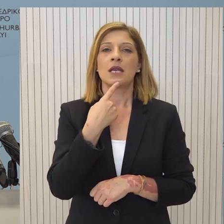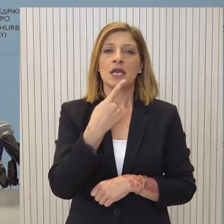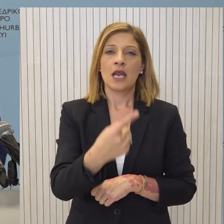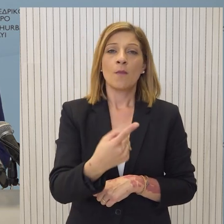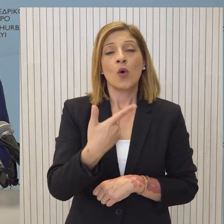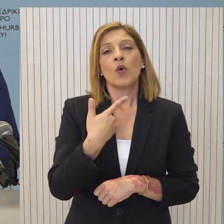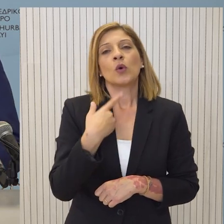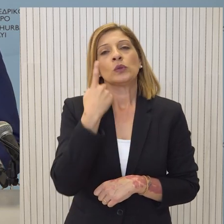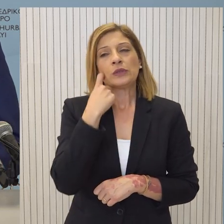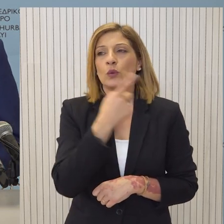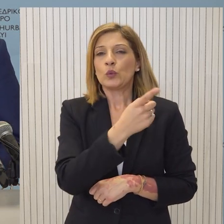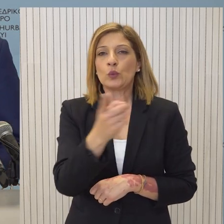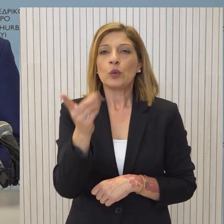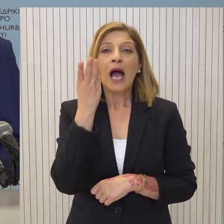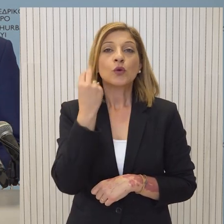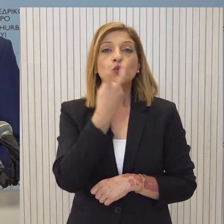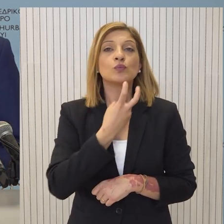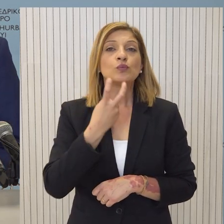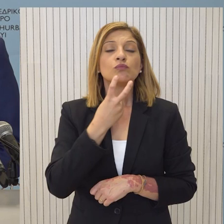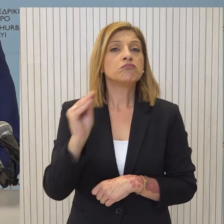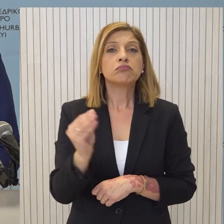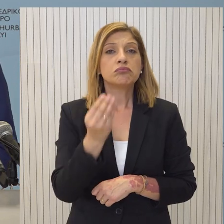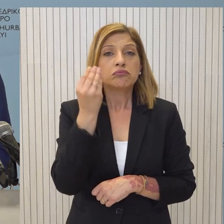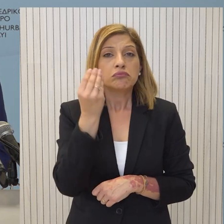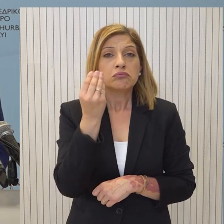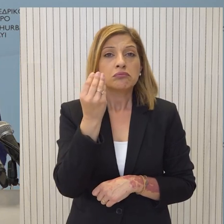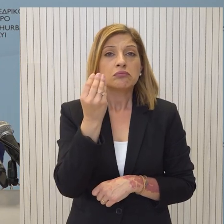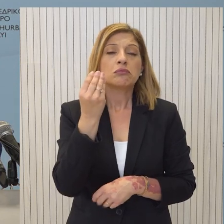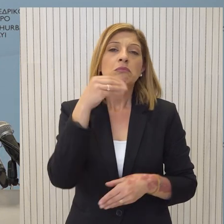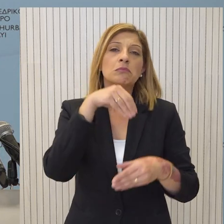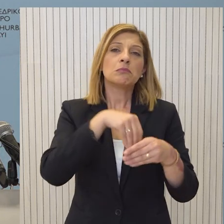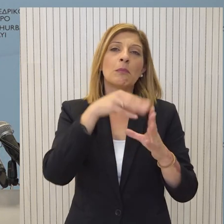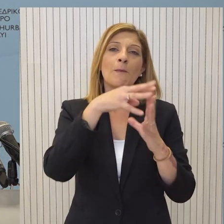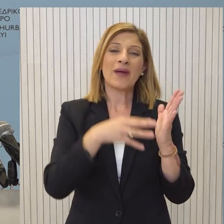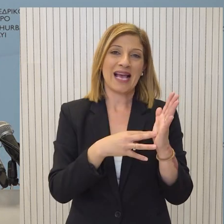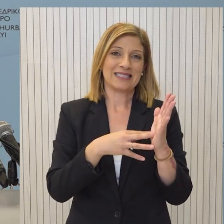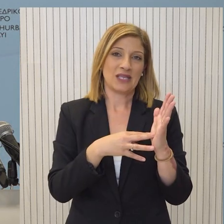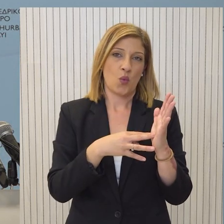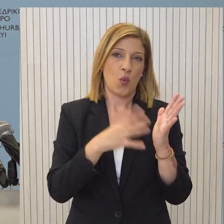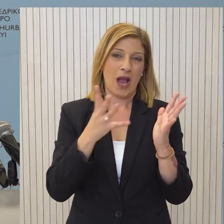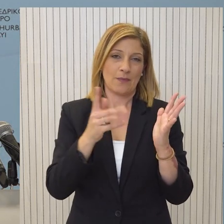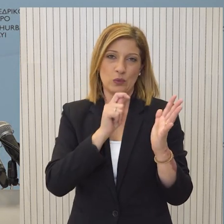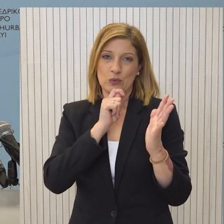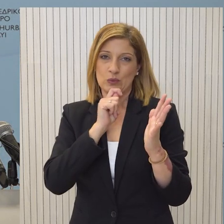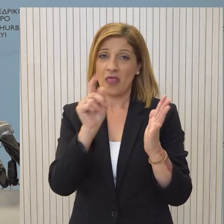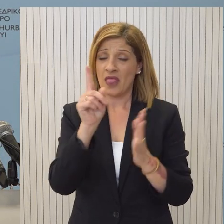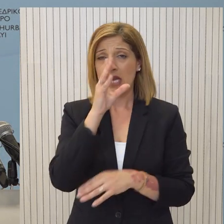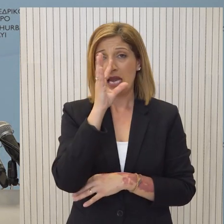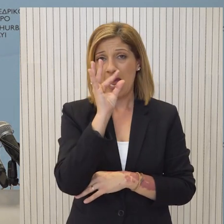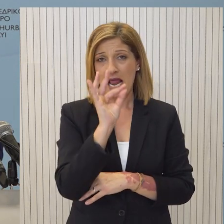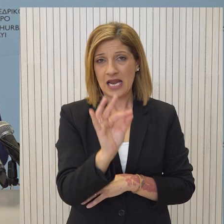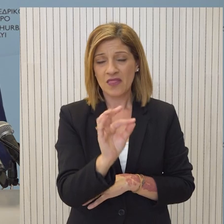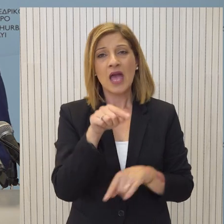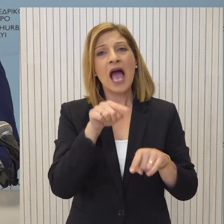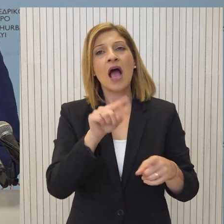εξ όσων αντιλαμβάνομαι η πληροφόρηση αντελείται από ένα εσωτερικό πρακτικό της Επιτροπής και σίγουρα δεν αποτυπώνει την πραγματικότητα.